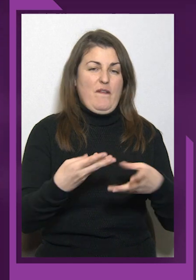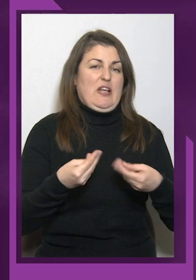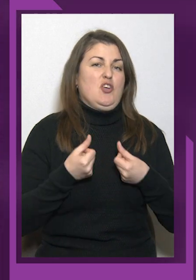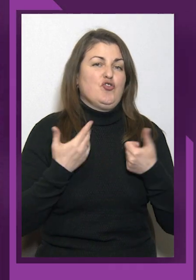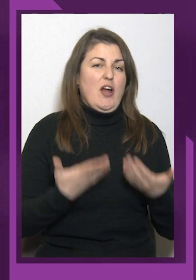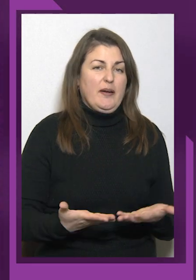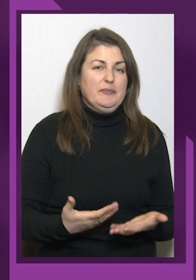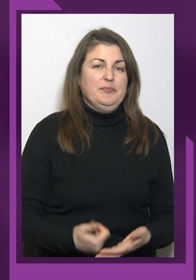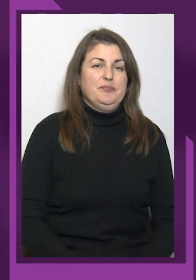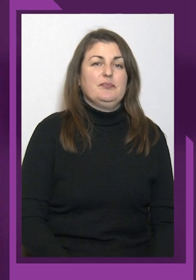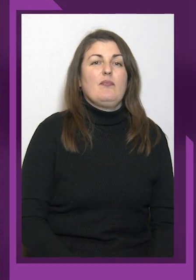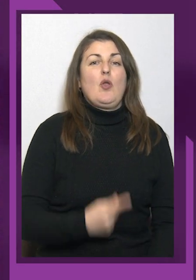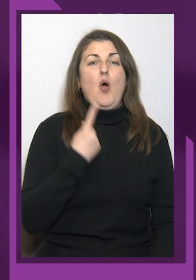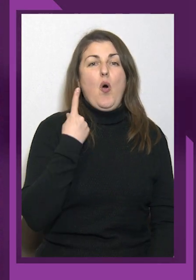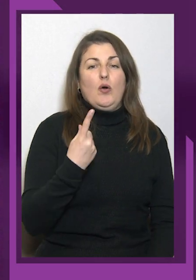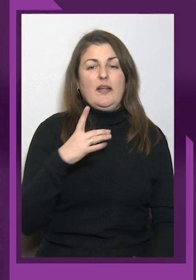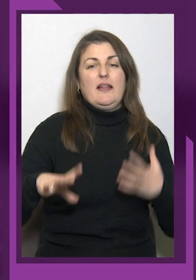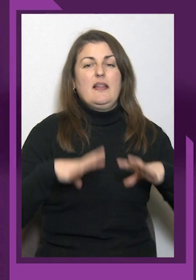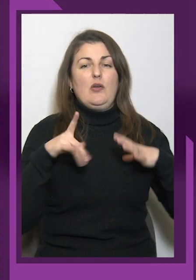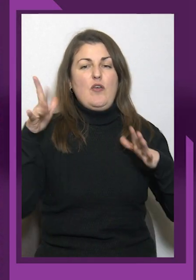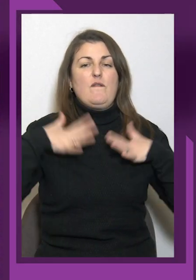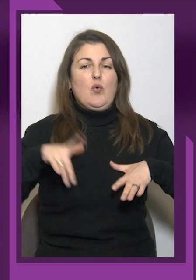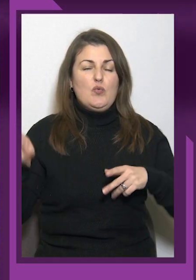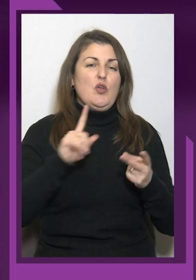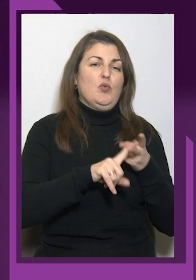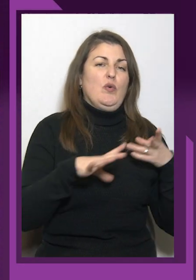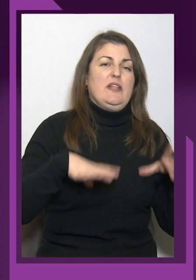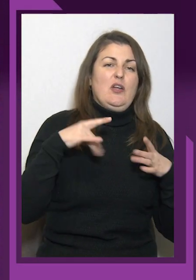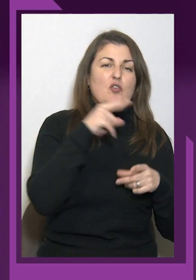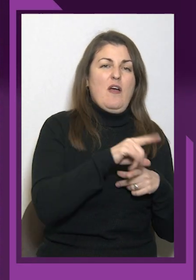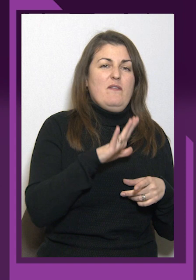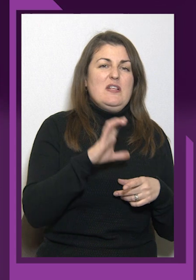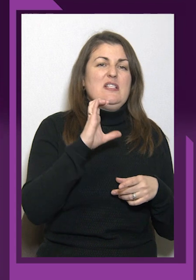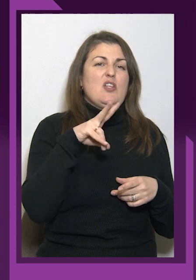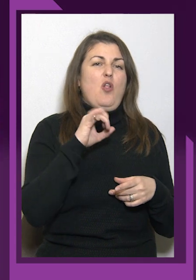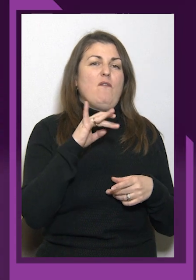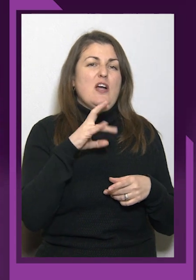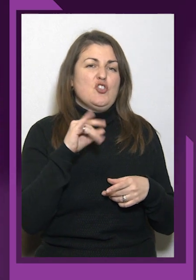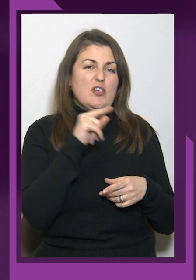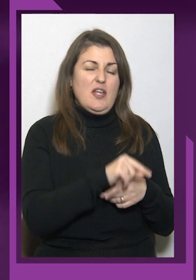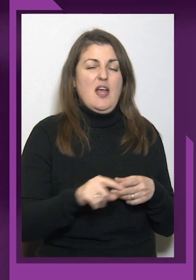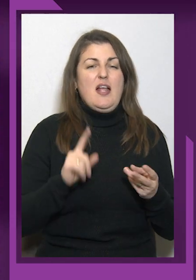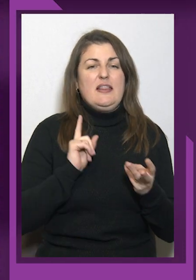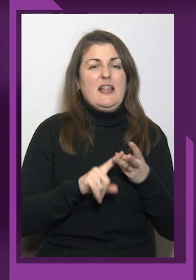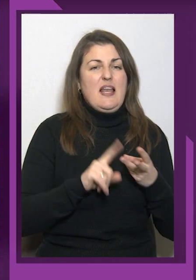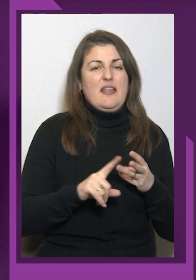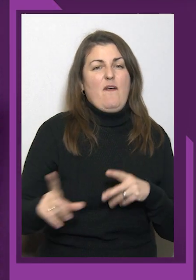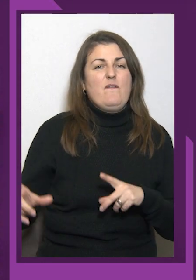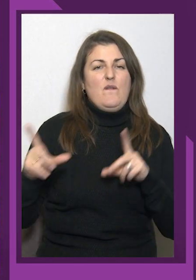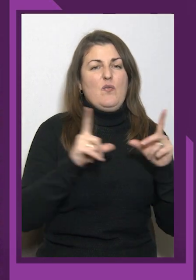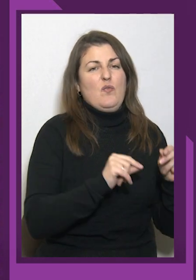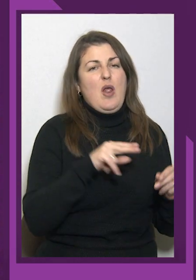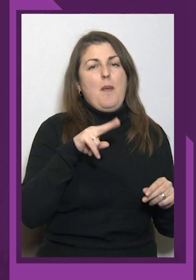тренується в Пловаччині. А третя, виїхала опасно, тому що дом завишли по коліну.